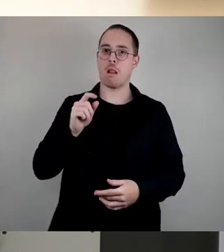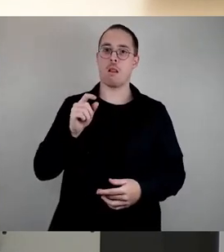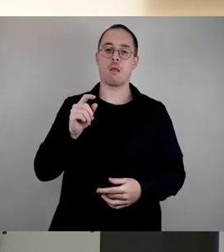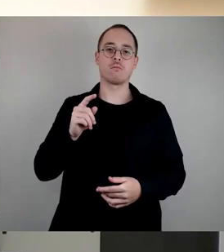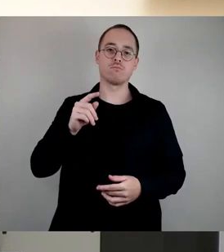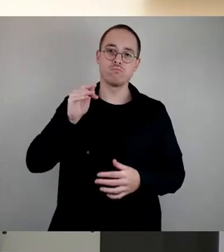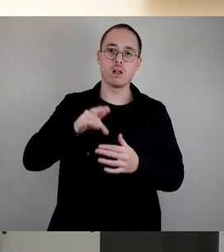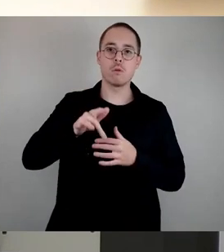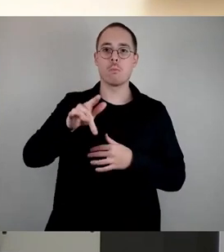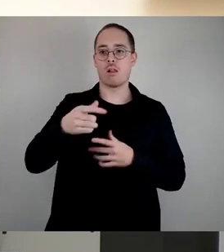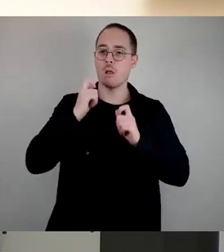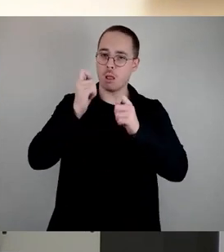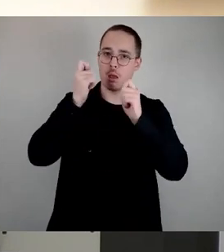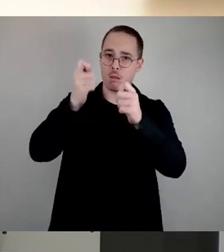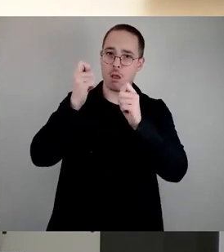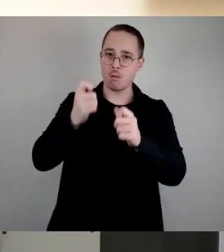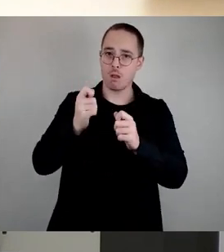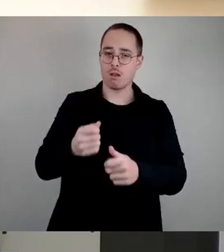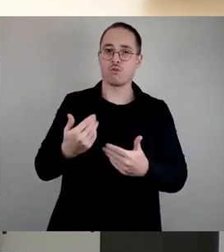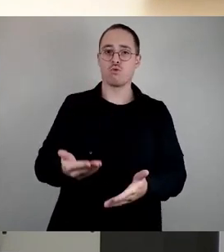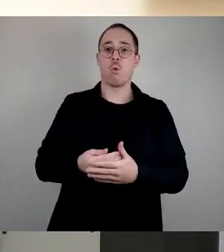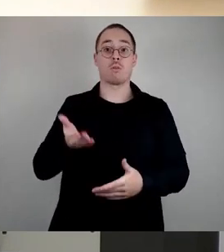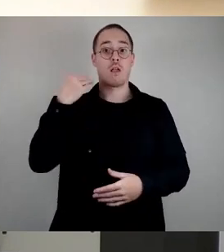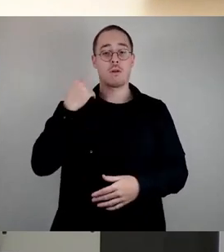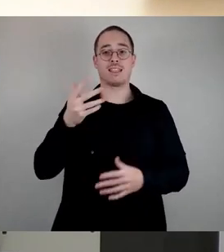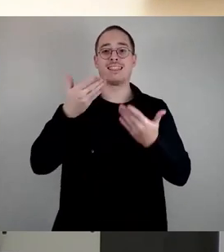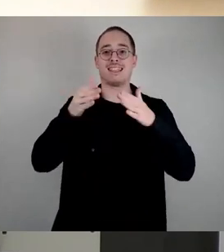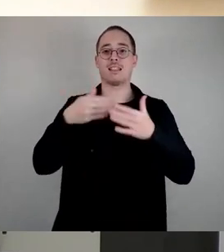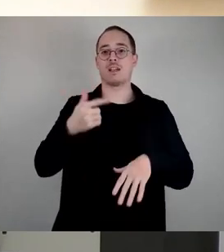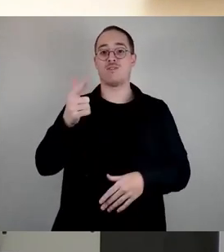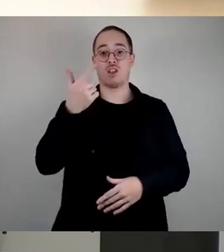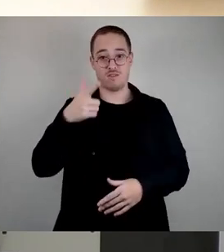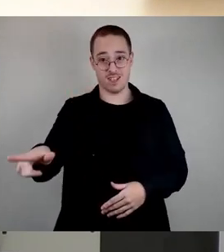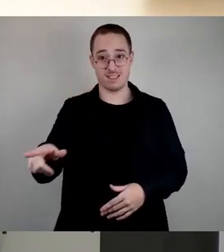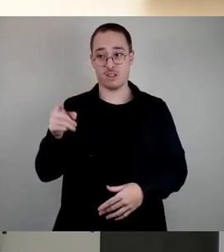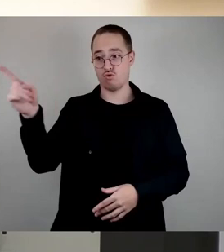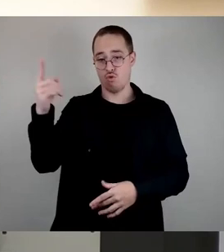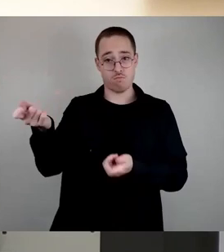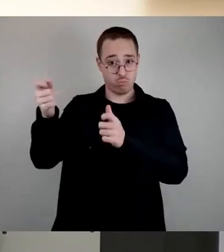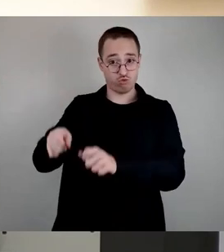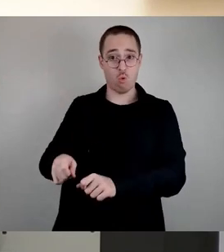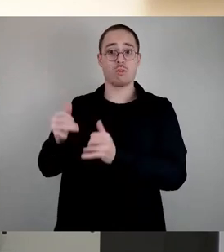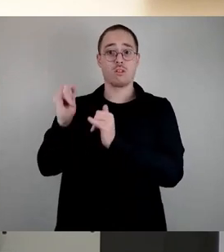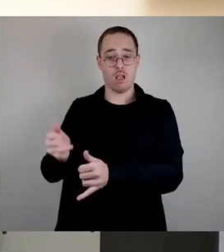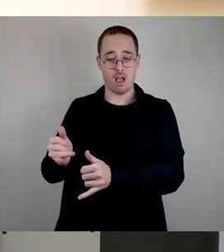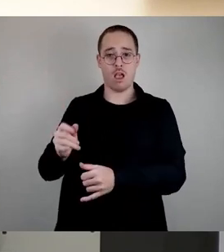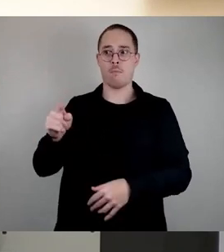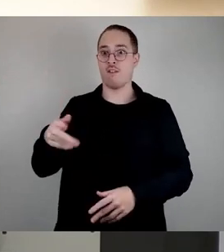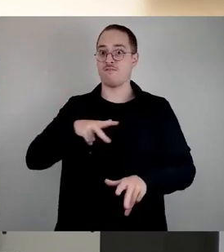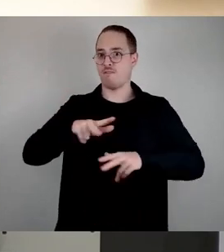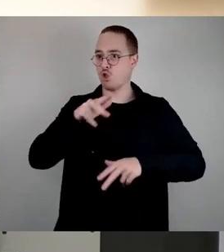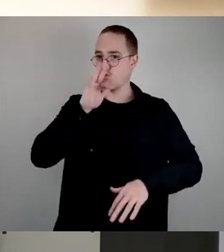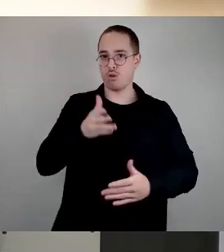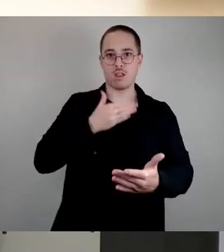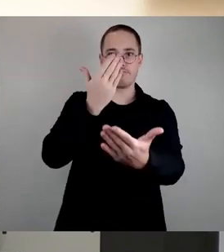Dezember 2022 beschlossen. Da lag immer noch nichts von der Verwaltung vor. Wir hatten aber mehrfach in den Beratungen gehört, dass man